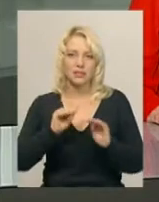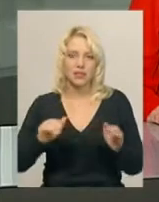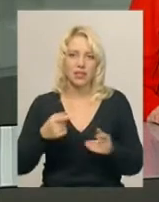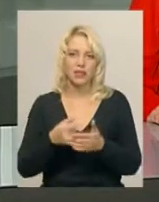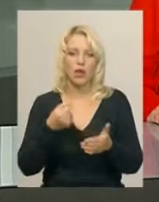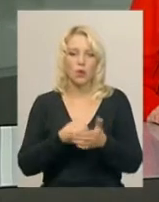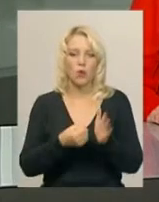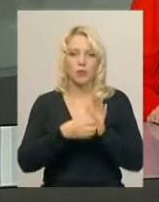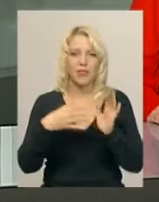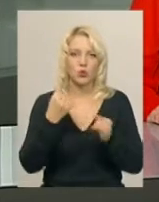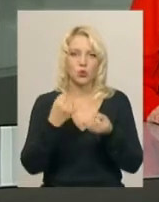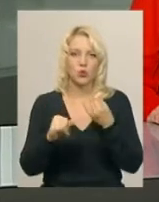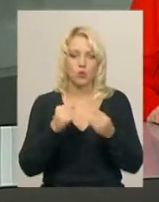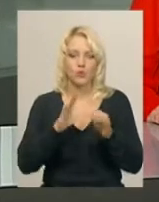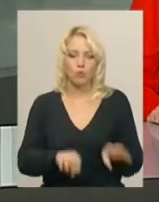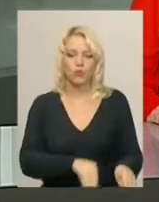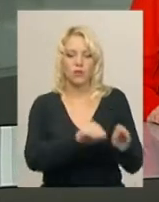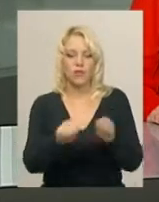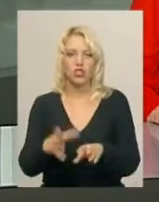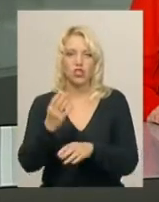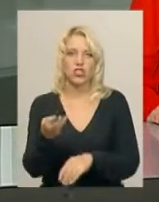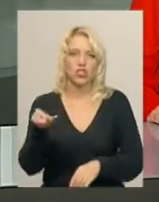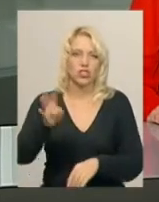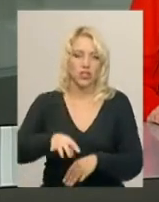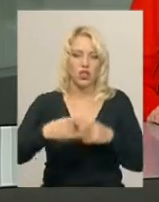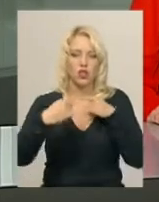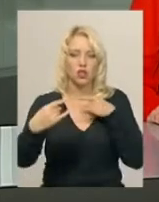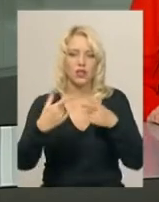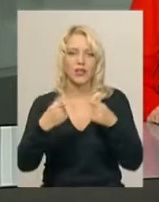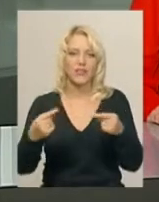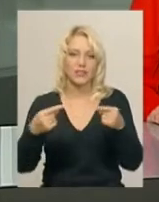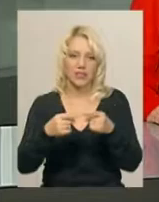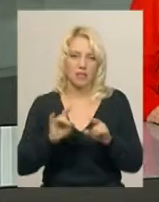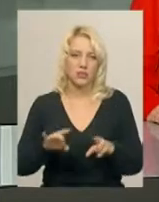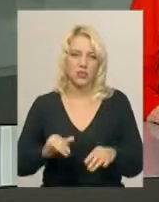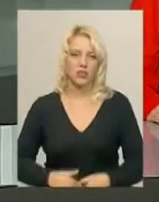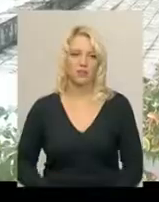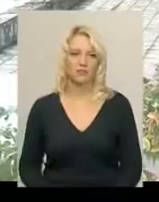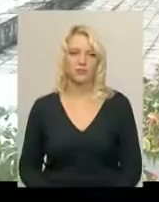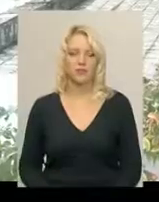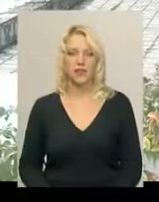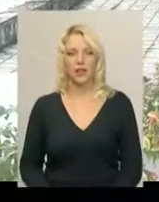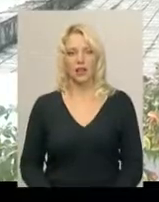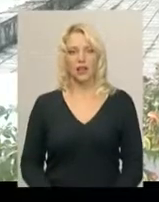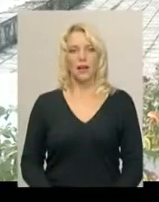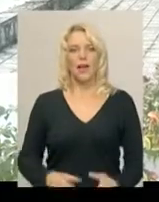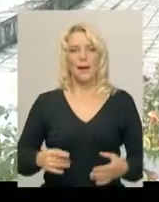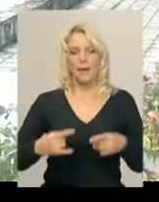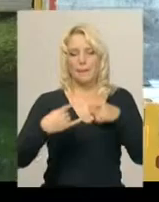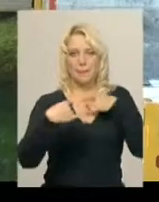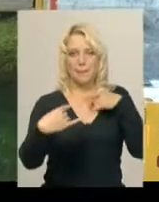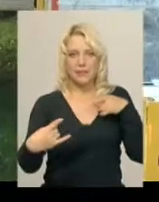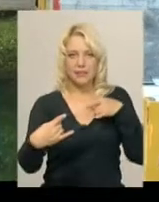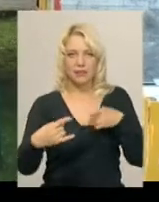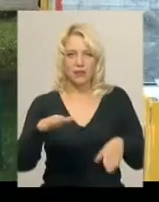15 жовтня у Хмельницькому встановлюють ще чотири столи. Де саме – далі у сюжеті. Плита тенісного столу